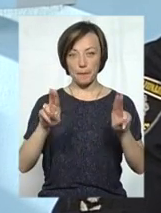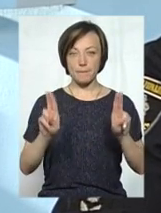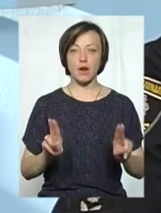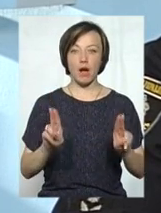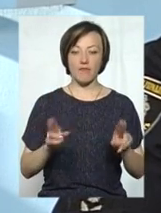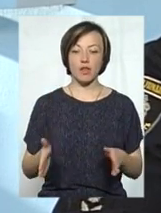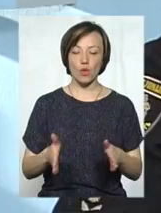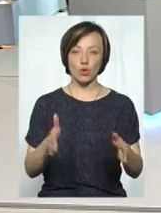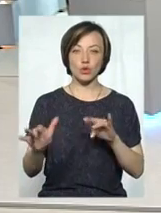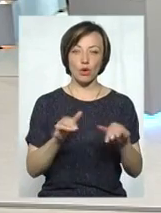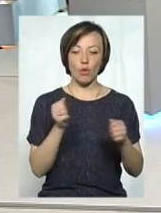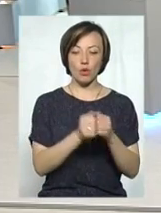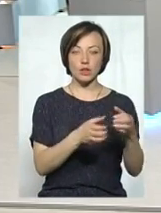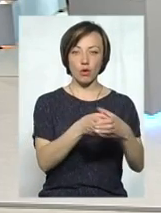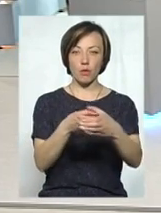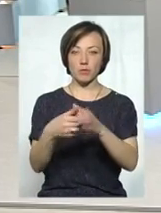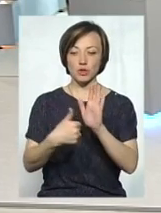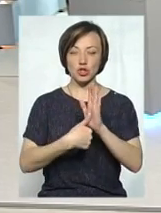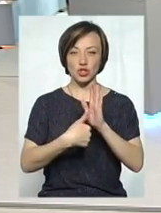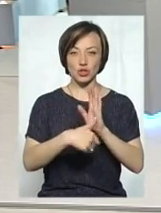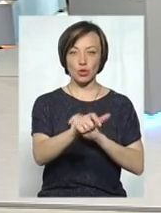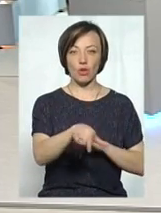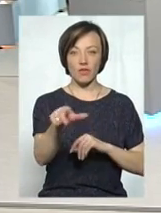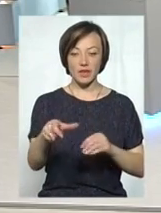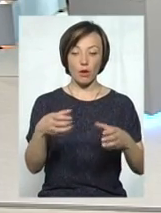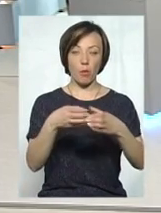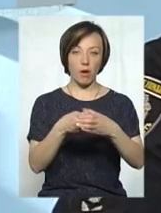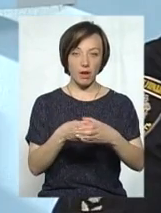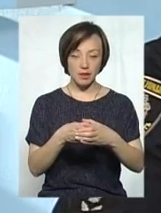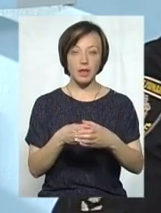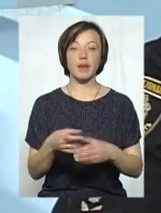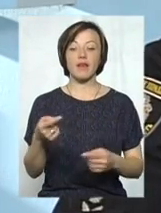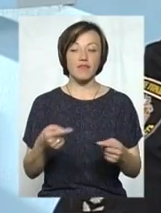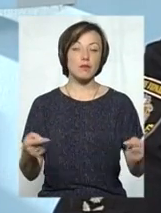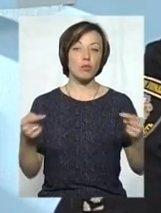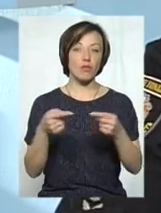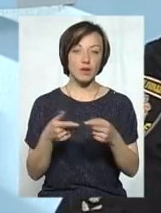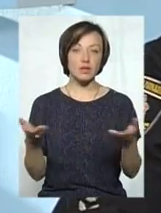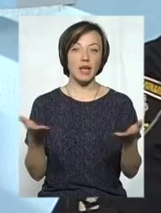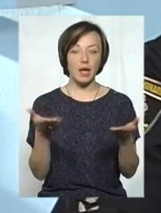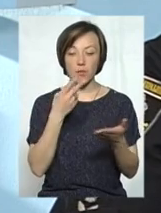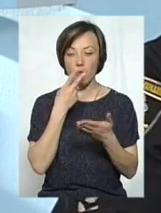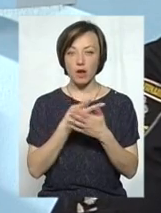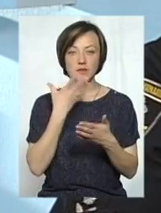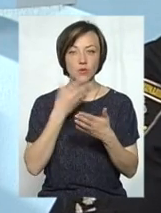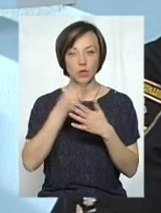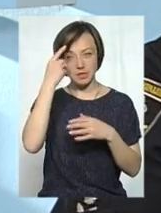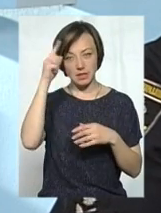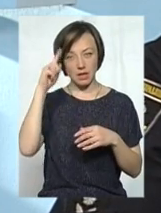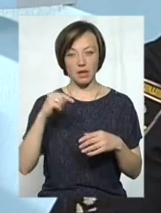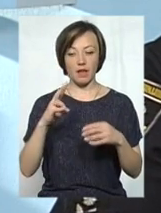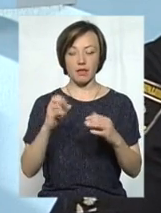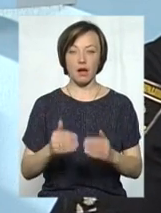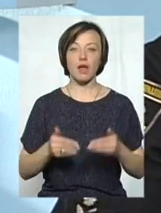руху, кожна команда були представники по 6 чоловік з команди, відповідно, які показували свої знання на